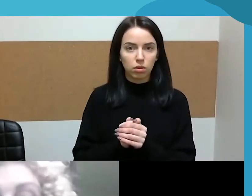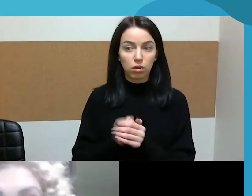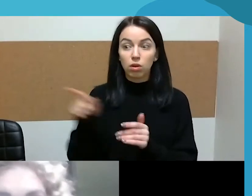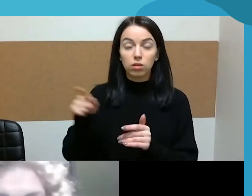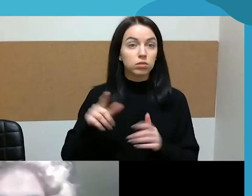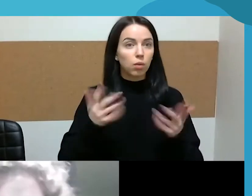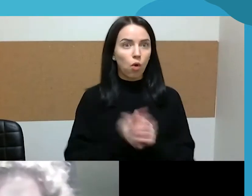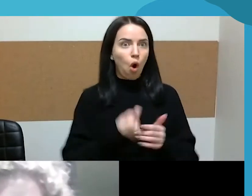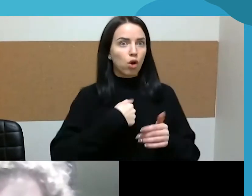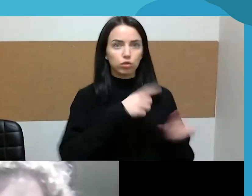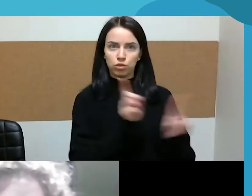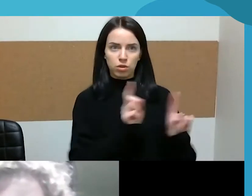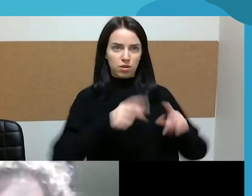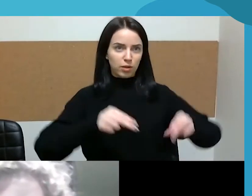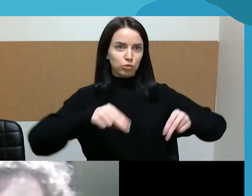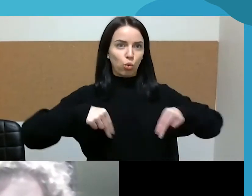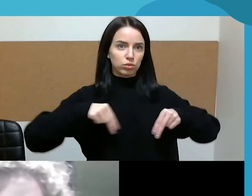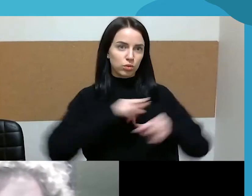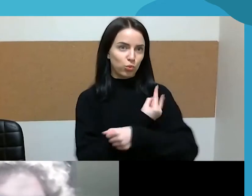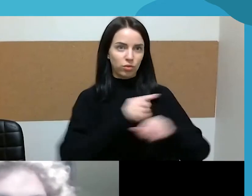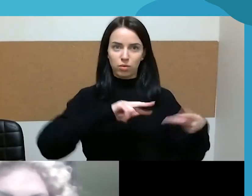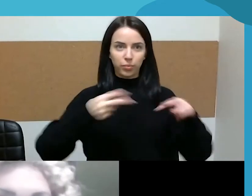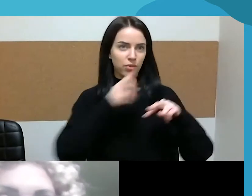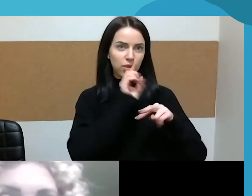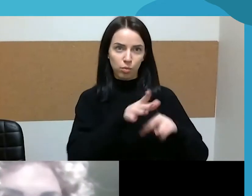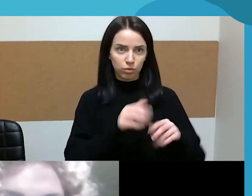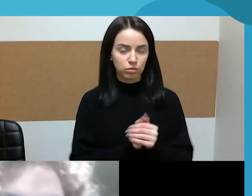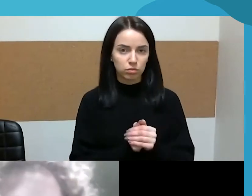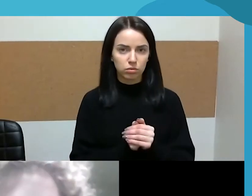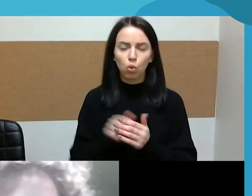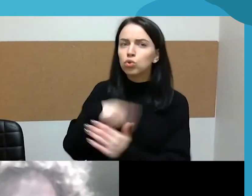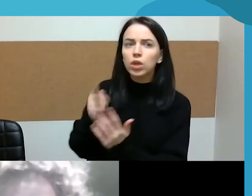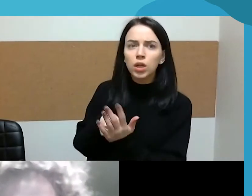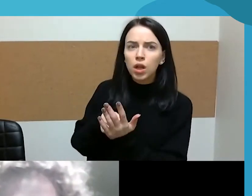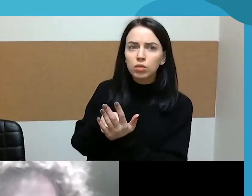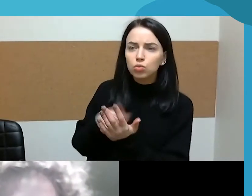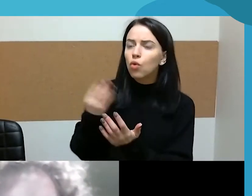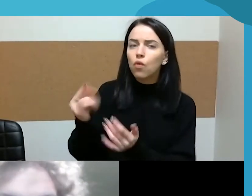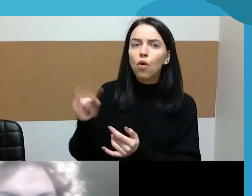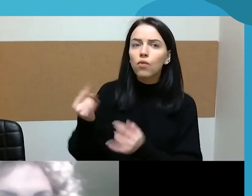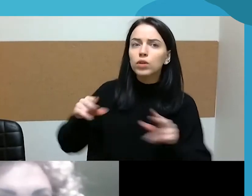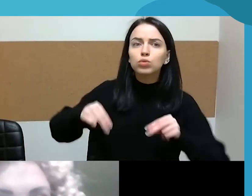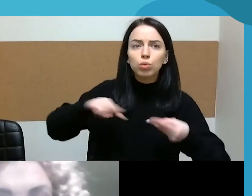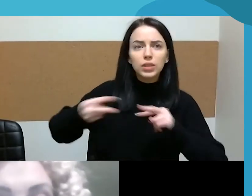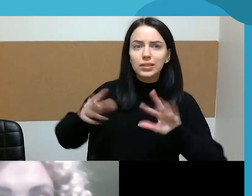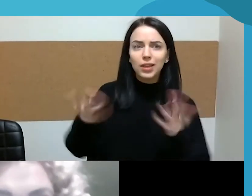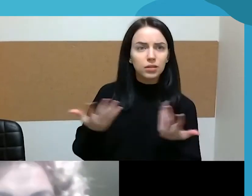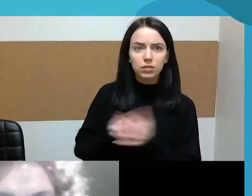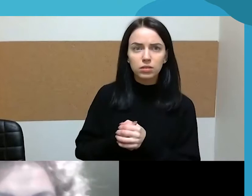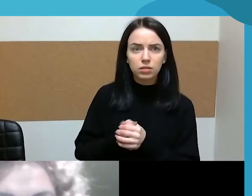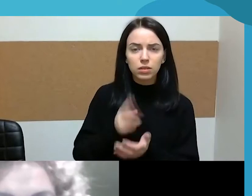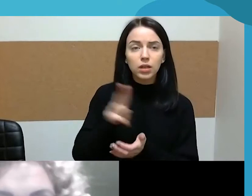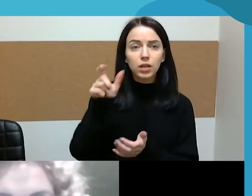nu, jau aš tai tikrai sauskelnių nekeisiu. Aš perklausiau, o tai kas, sakau, keisiu jūsų vaikų sauskelnes. Ir kažkur tai nuo